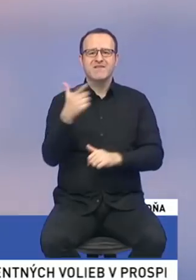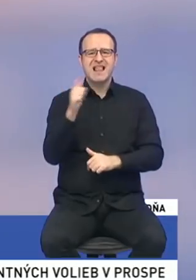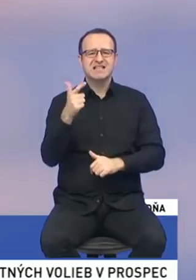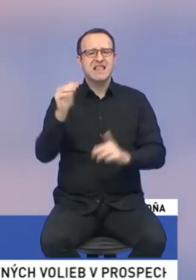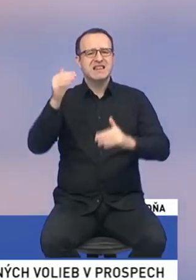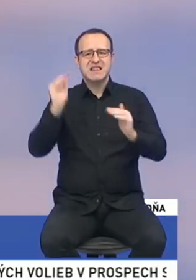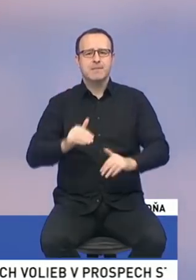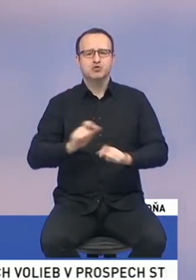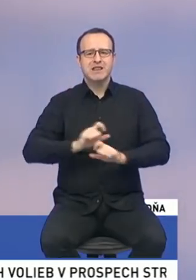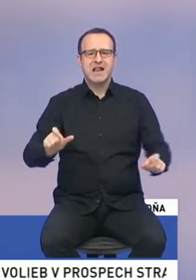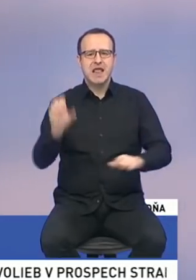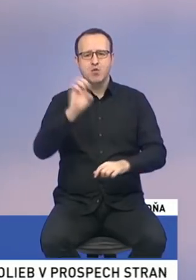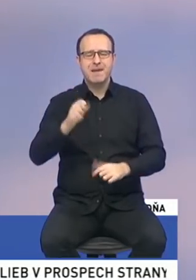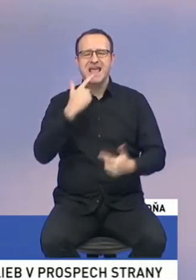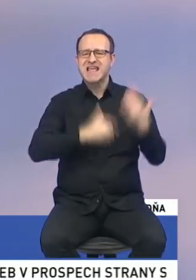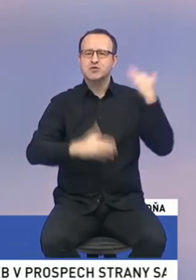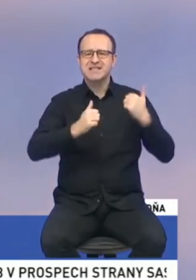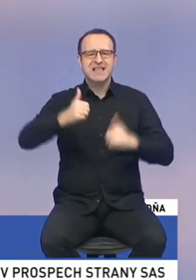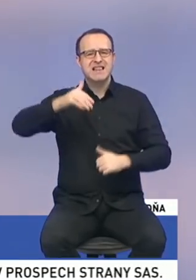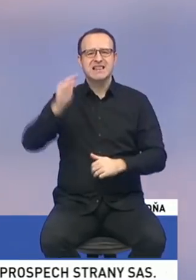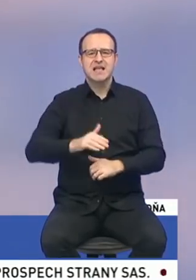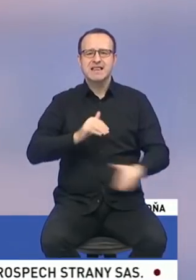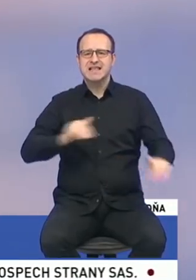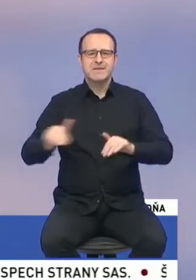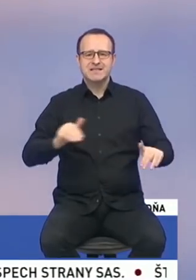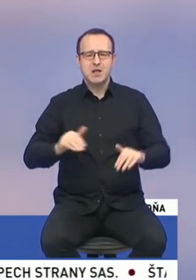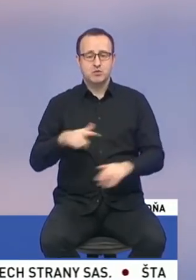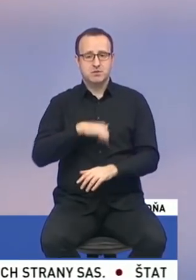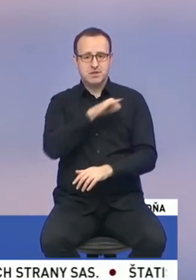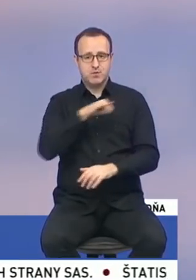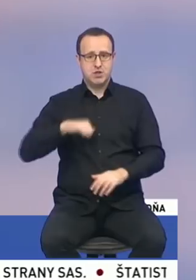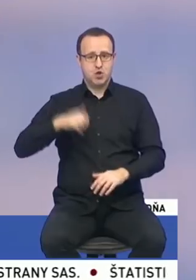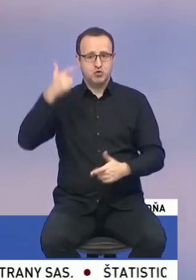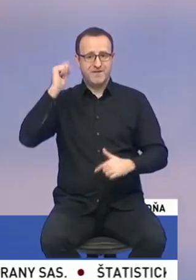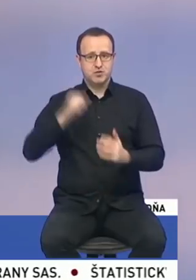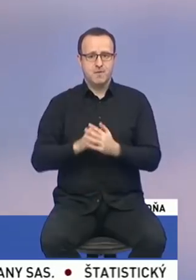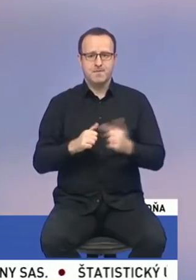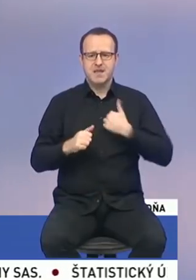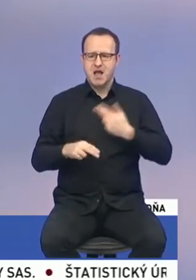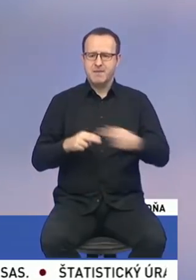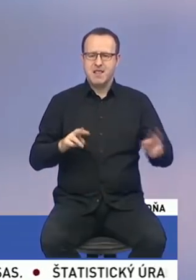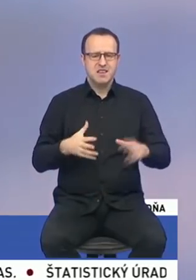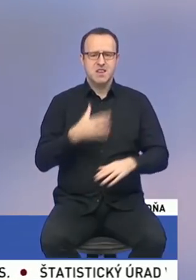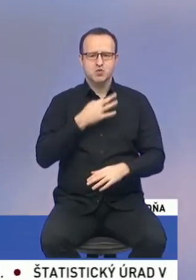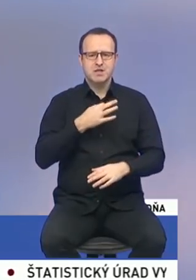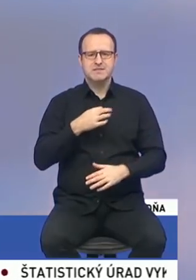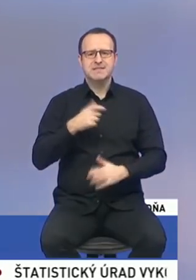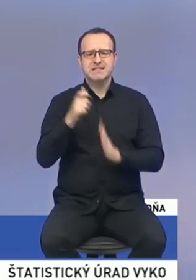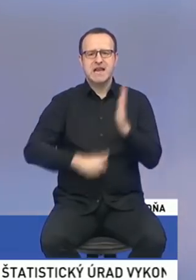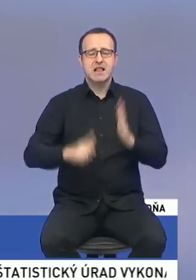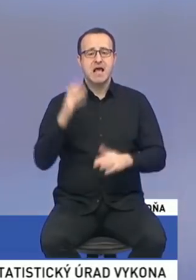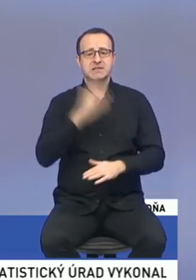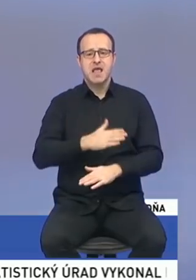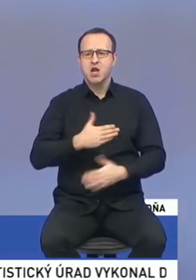historicky najnižšiu nezamestnanosť za existenciu samostatného Slovenska. Takže ja úplne nesúhlasím s tým, že Smeru sociálna demokracia